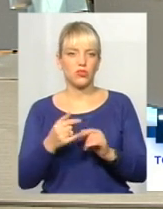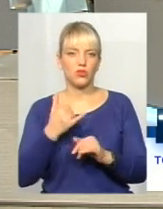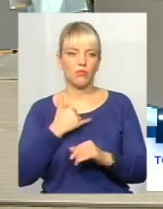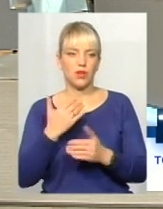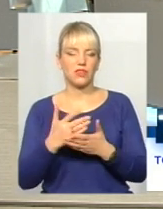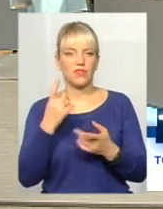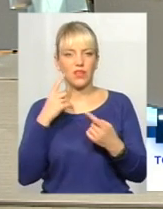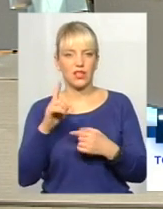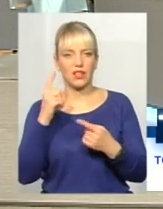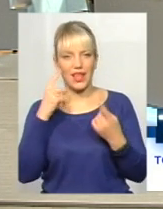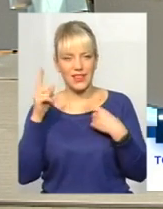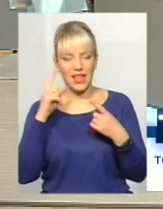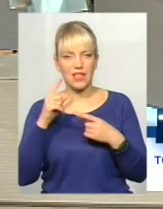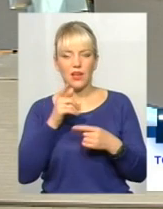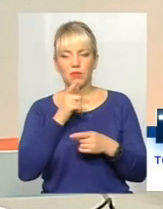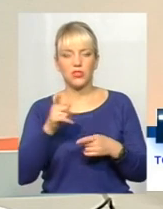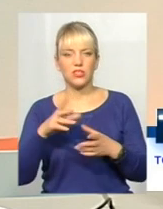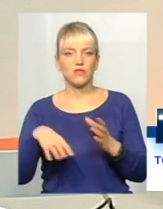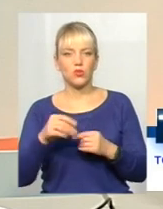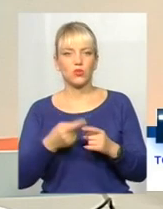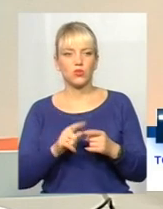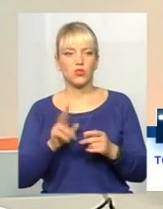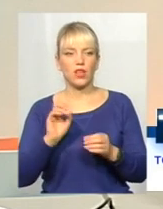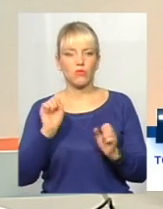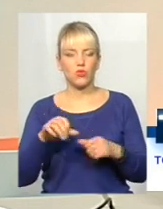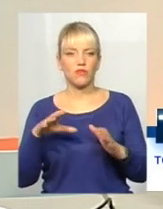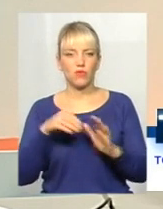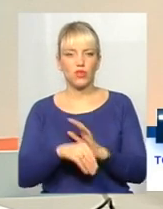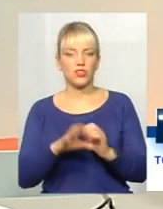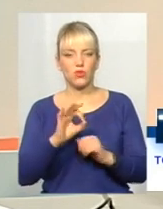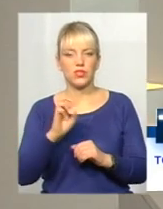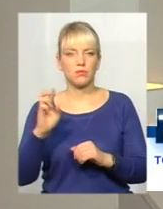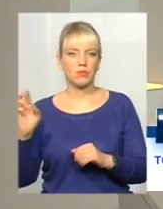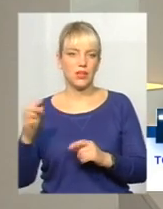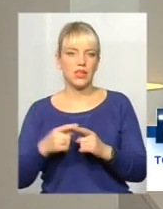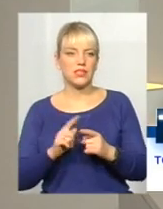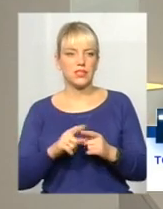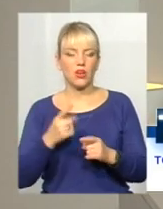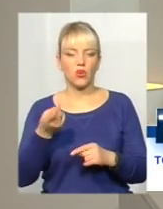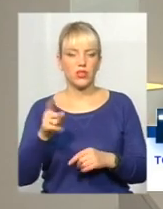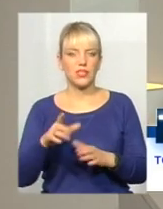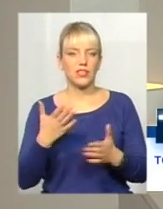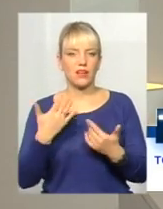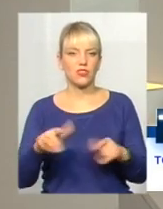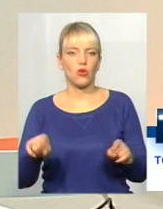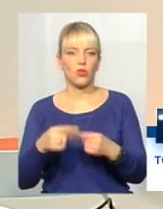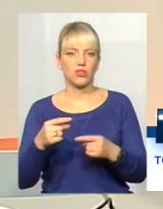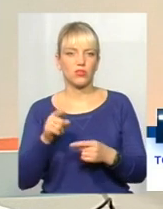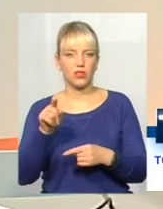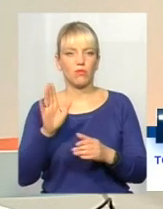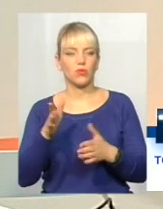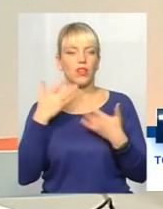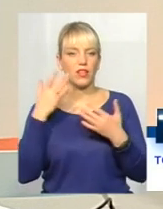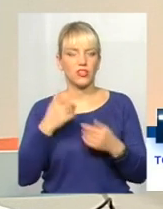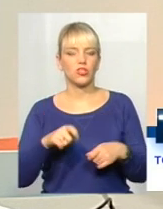виникла ідея під час цього всього, як це можна впроваджувати, скажімо, на ОСББ. ОСББ це вже якась одиниця, яка організована, і там буде легше донести ту